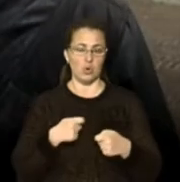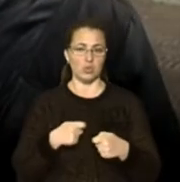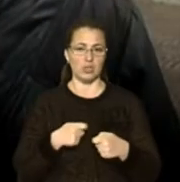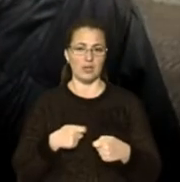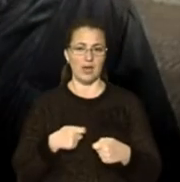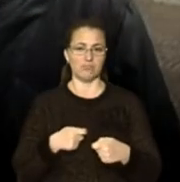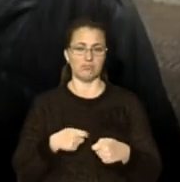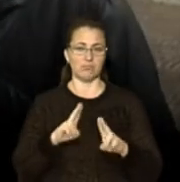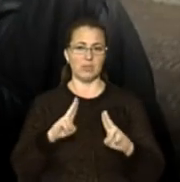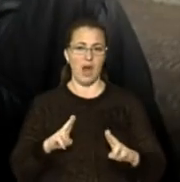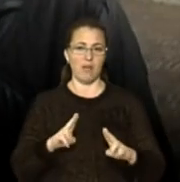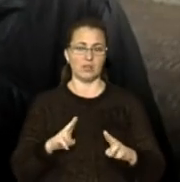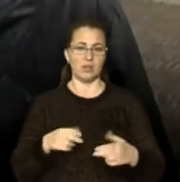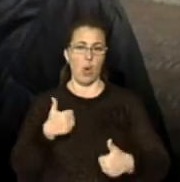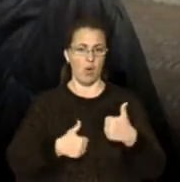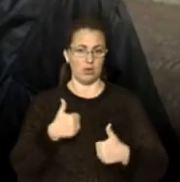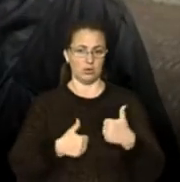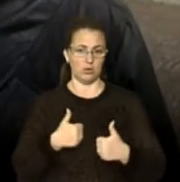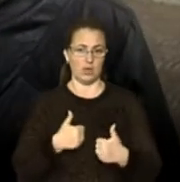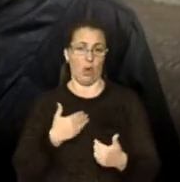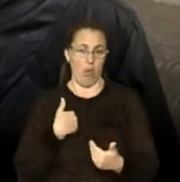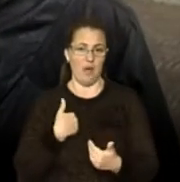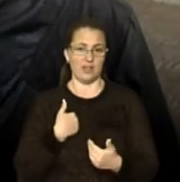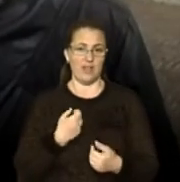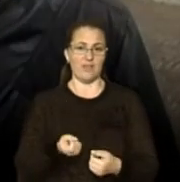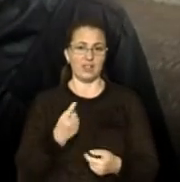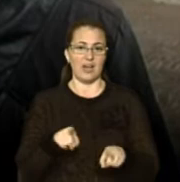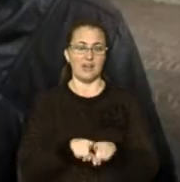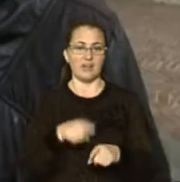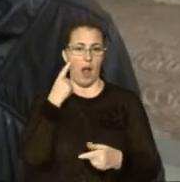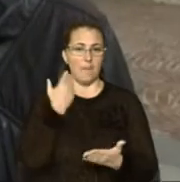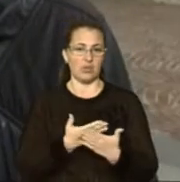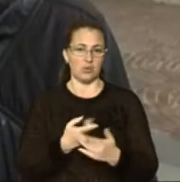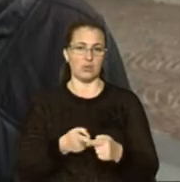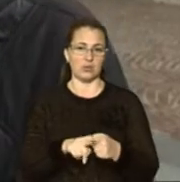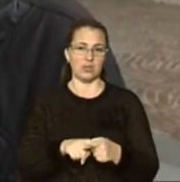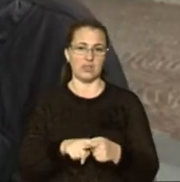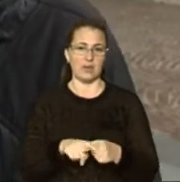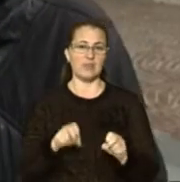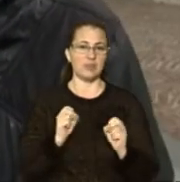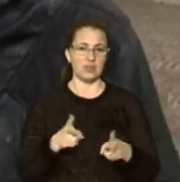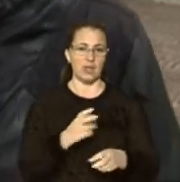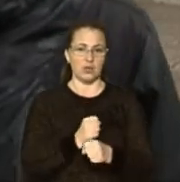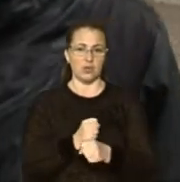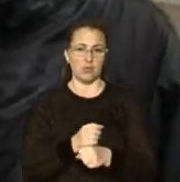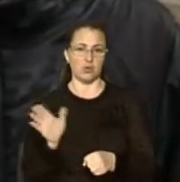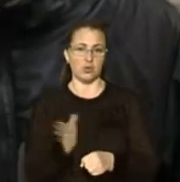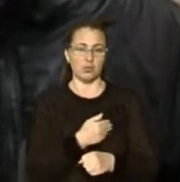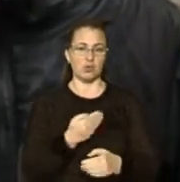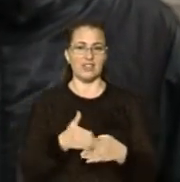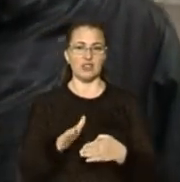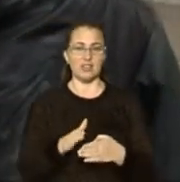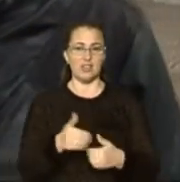конкуренції. І зразу, як мене, як у економіста, виникає така підозра, що це робиться свідомо для того, щоб усунути частину конкурентів і